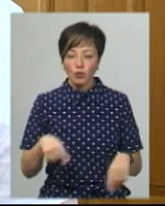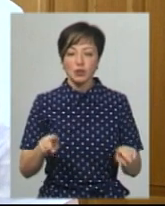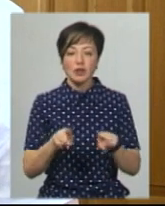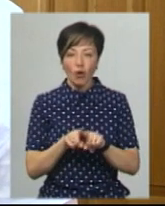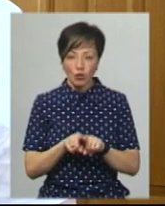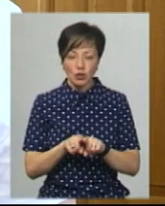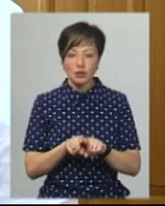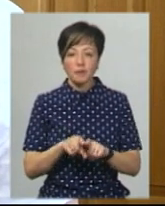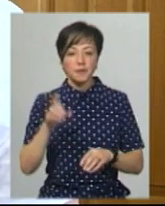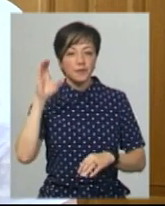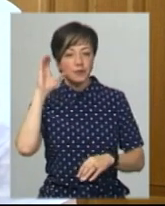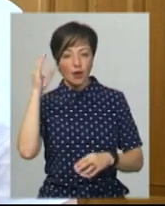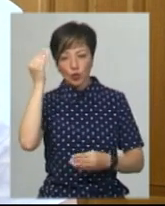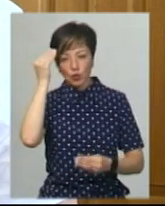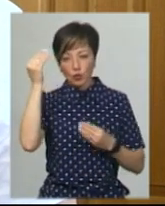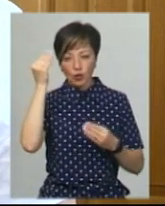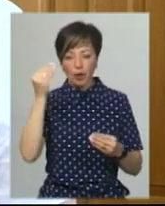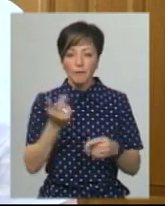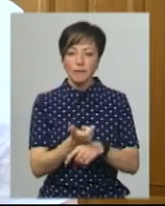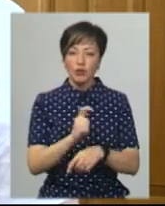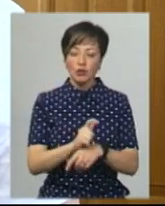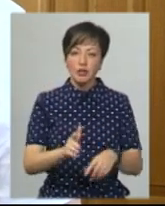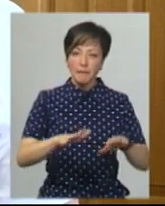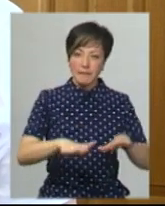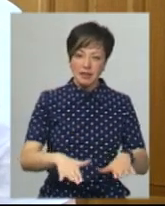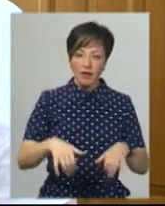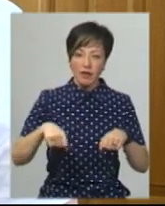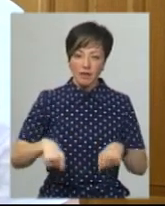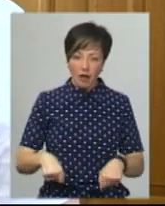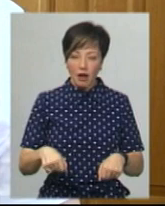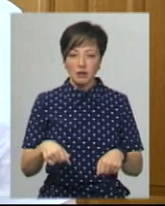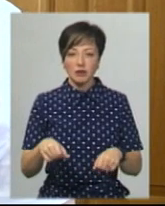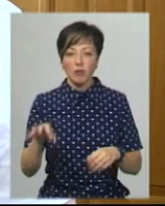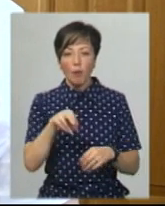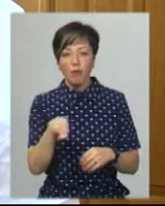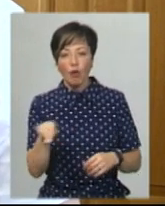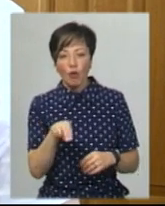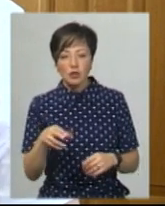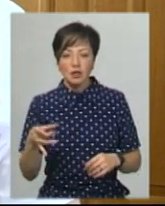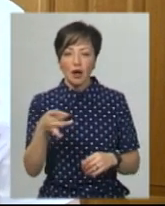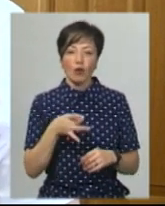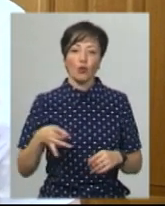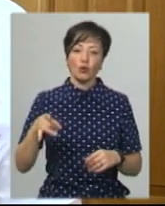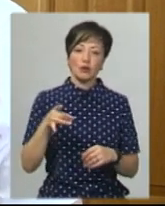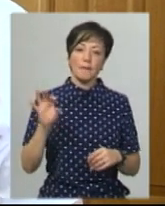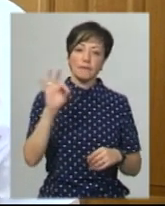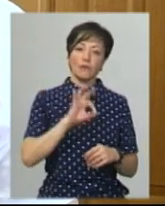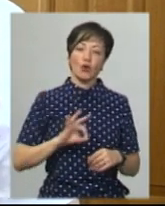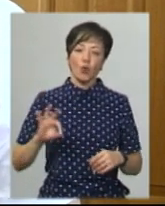заслухавши думку більшості органів місцевого самоврядування, щоб ви розуміли, мова йде про Полонський район, мова йде про